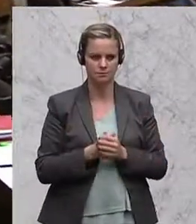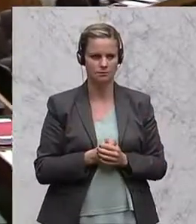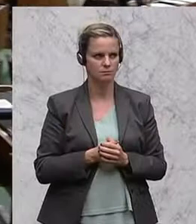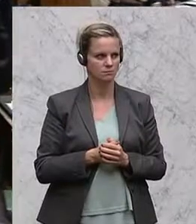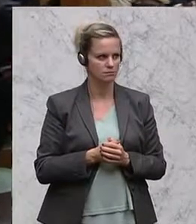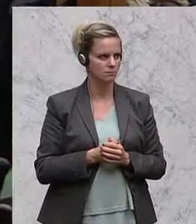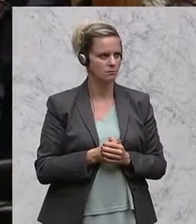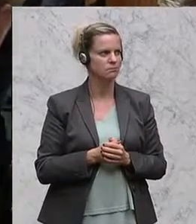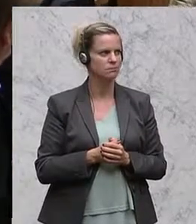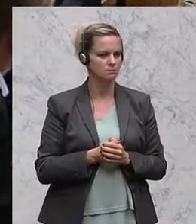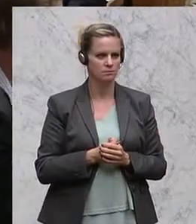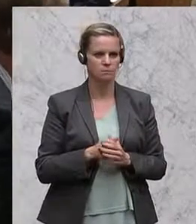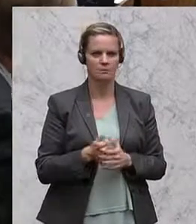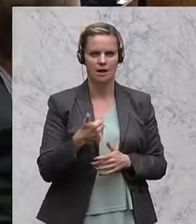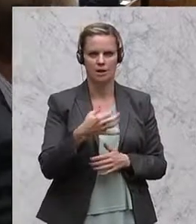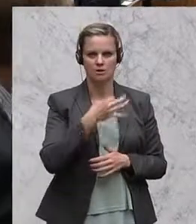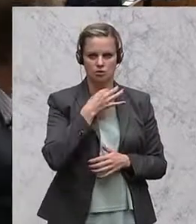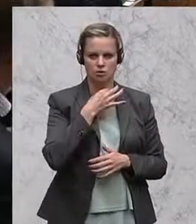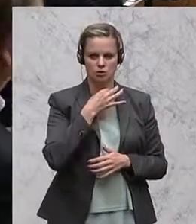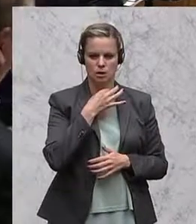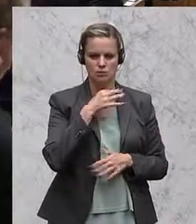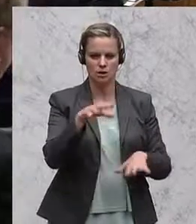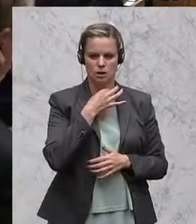Das ist einstimmig so angenommen. Vielen Dank.